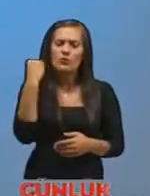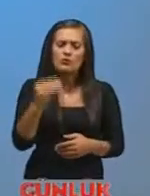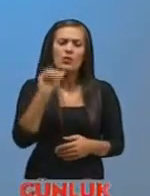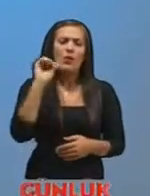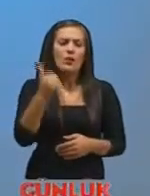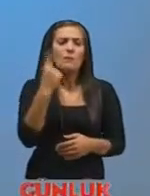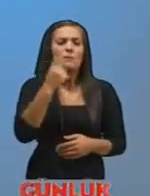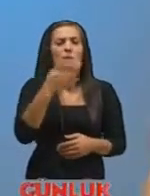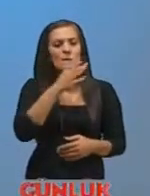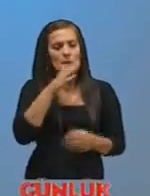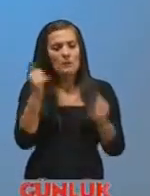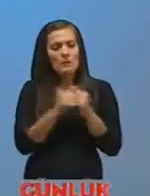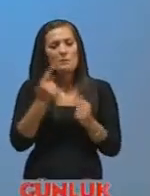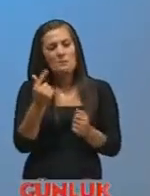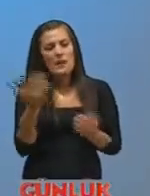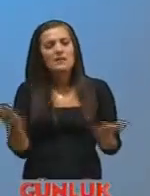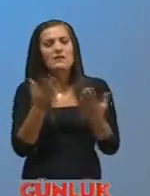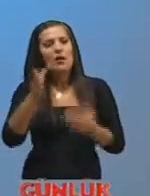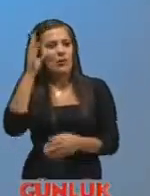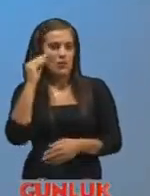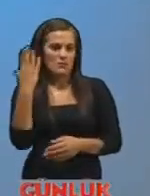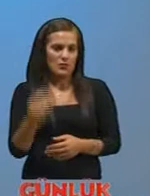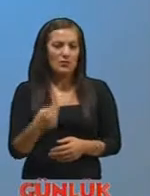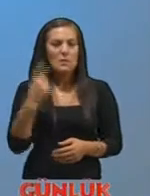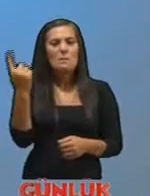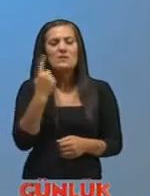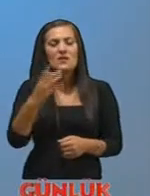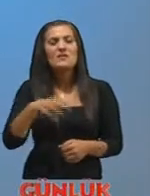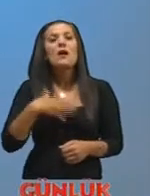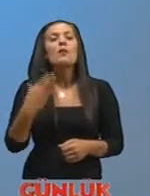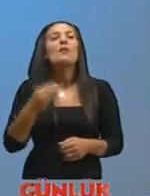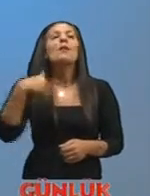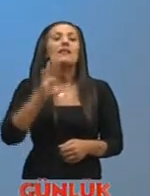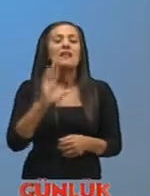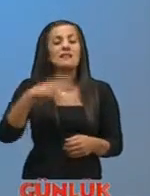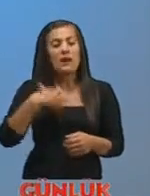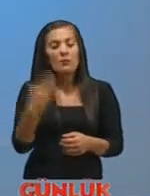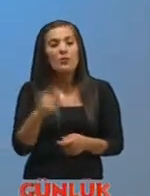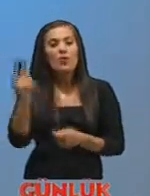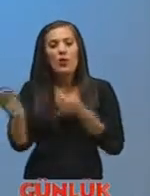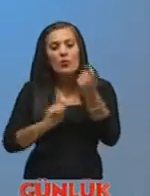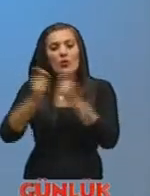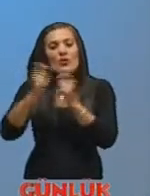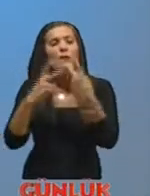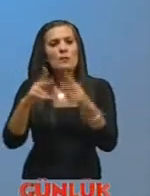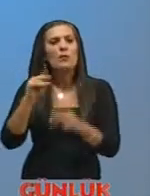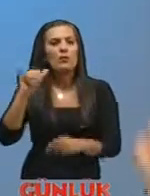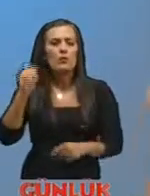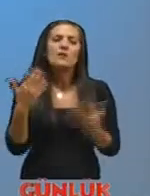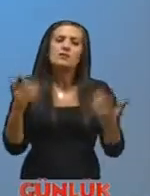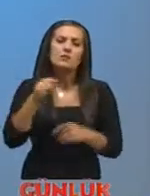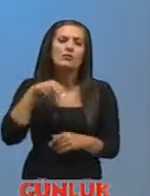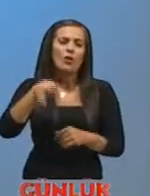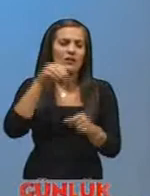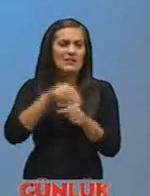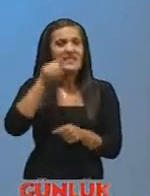bilmekle beraber zaten biraz daha pekiştirmiş olduk bir şeye sahip olmak değil sahip olduğumuz şeyi yönetebilmek önemli inşallah da bu yolda